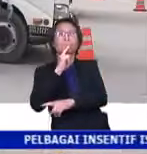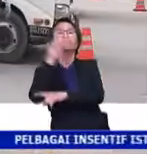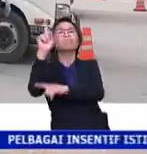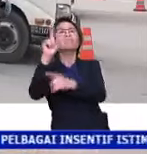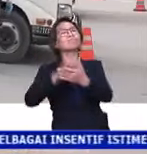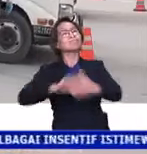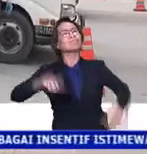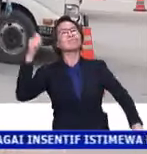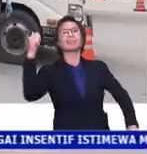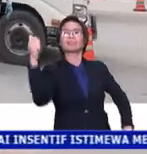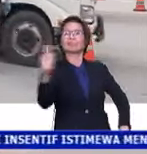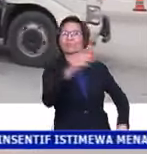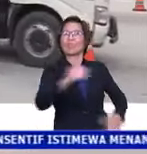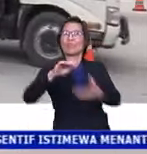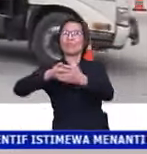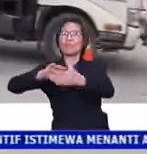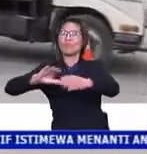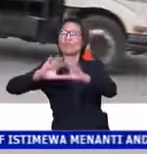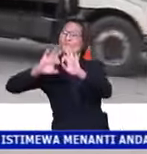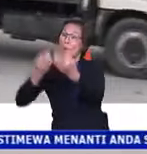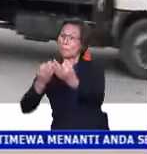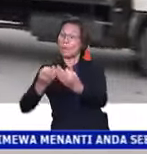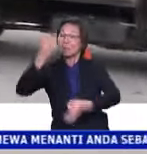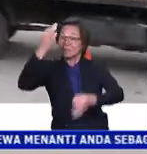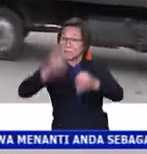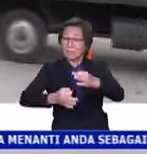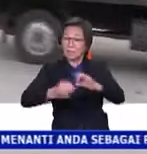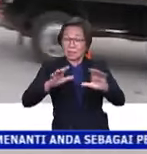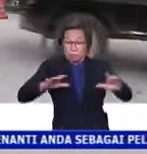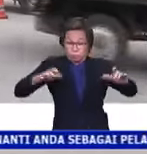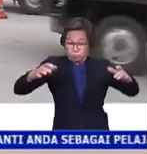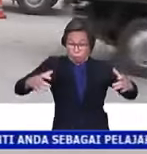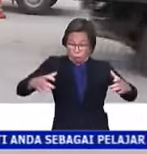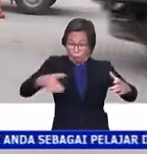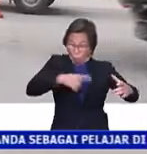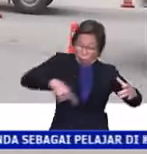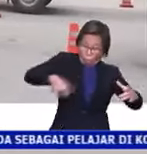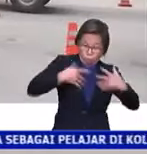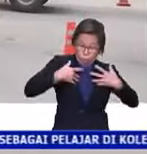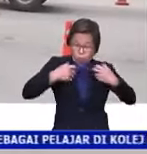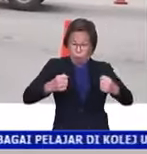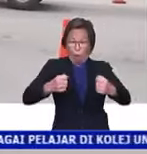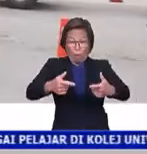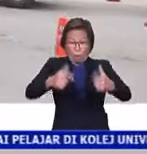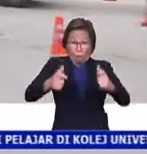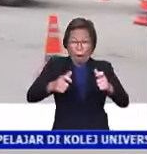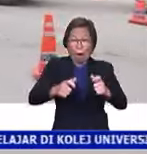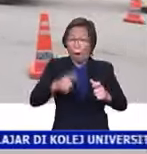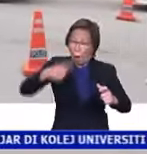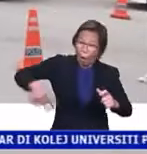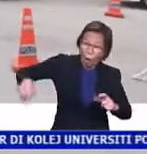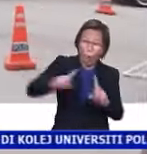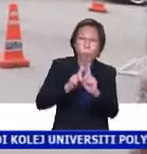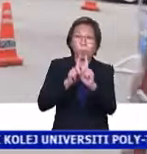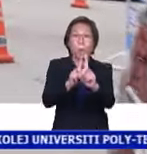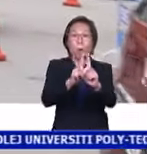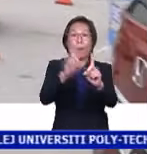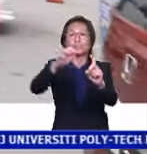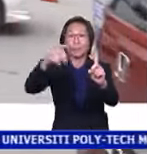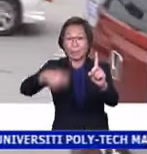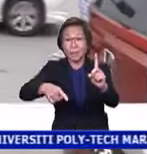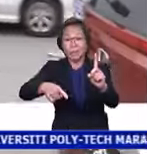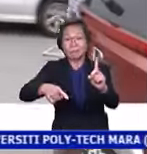keselamatan diri dan keluarga. Ini kerana sekiranya imuniti kelompok dapat diwujudkan segera menerusi pematuhan bersepadu terhadap